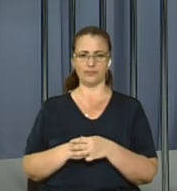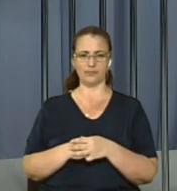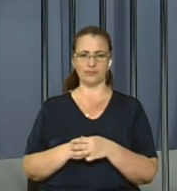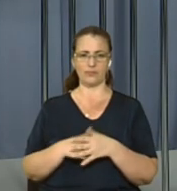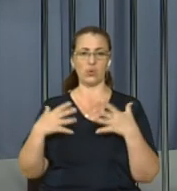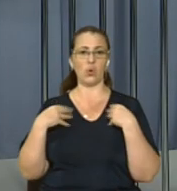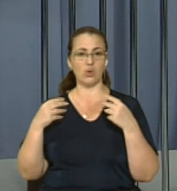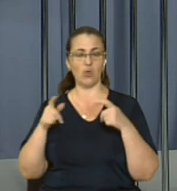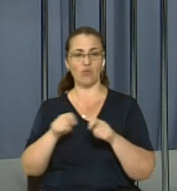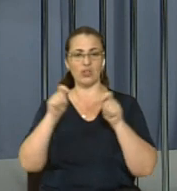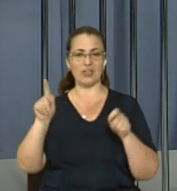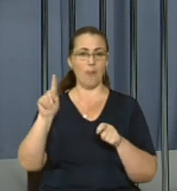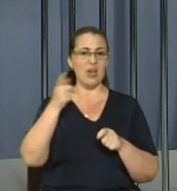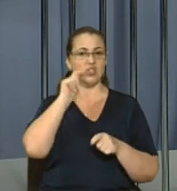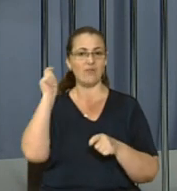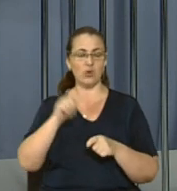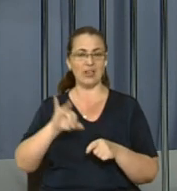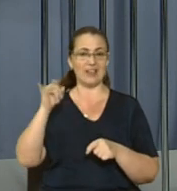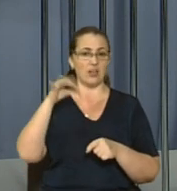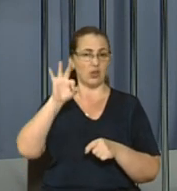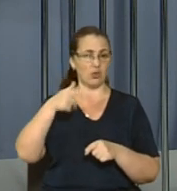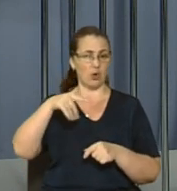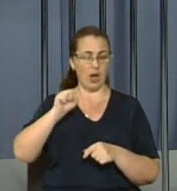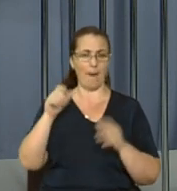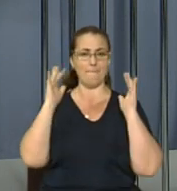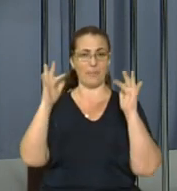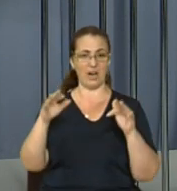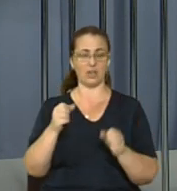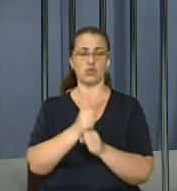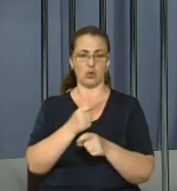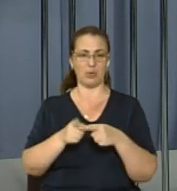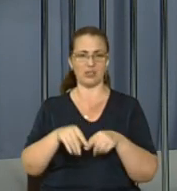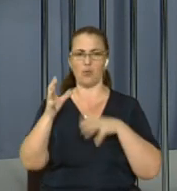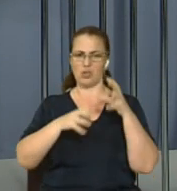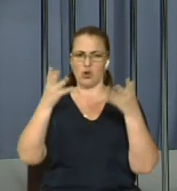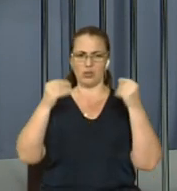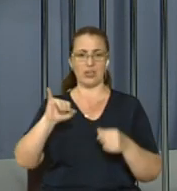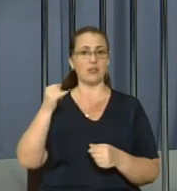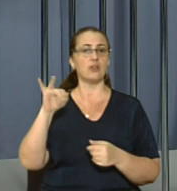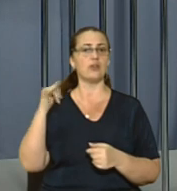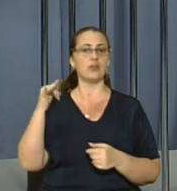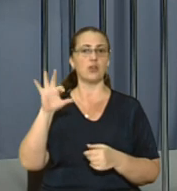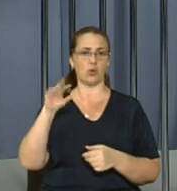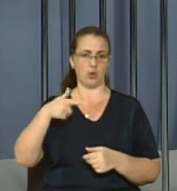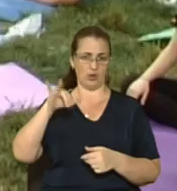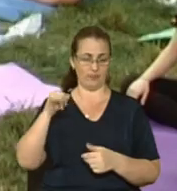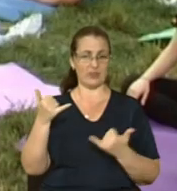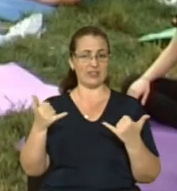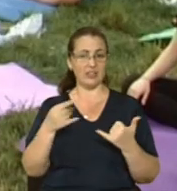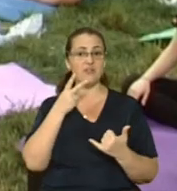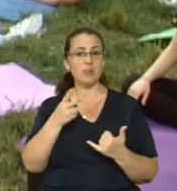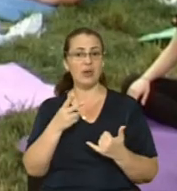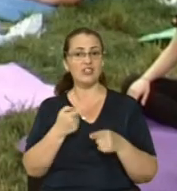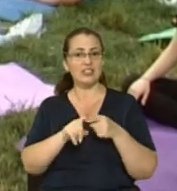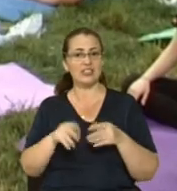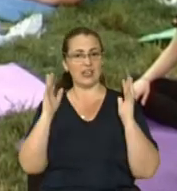У Львові відкрили перший в Україні йога-парк. Зробили це у міжнародний день йоги, який відзначають сьогодні. Серед на екранах ви бачите йога